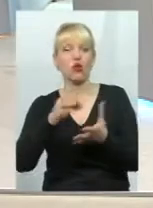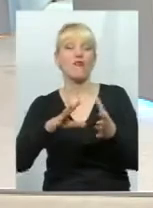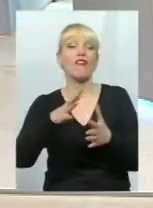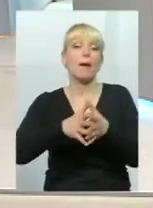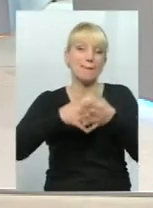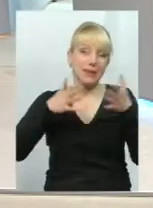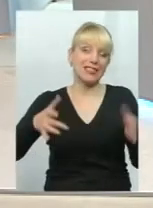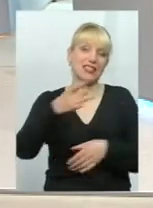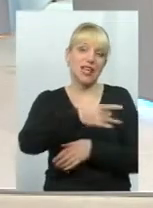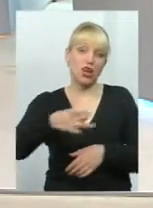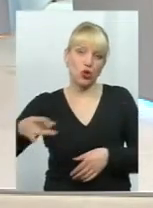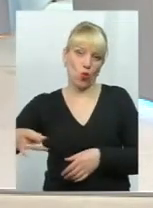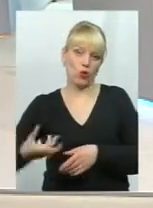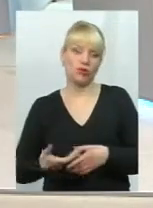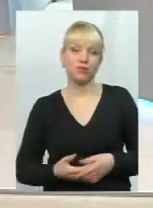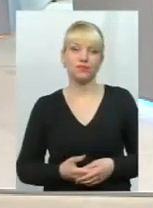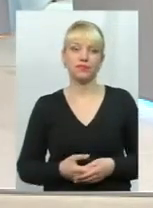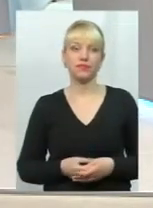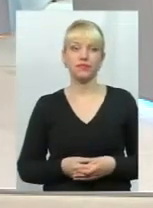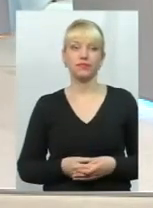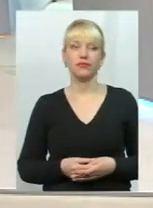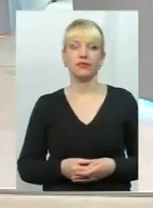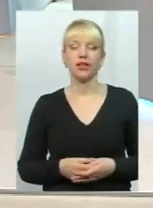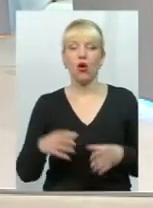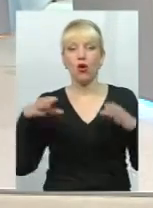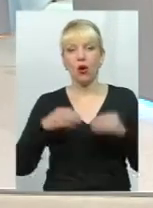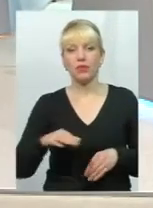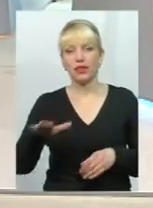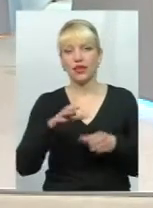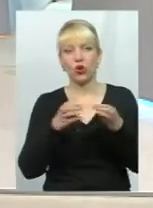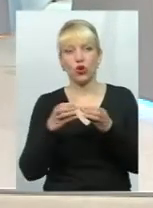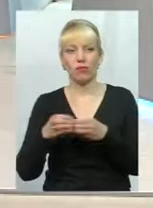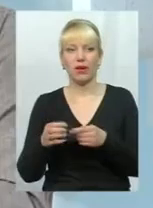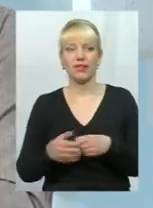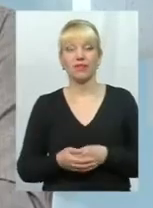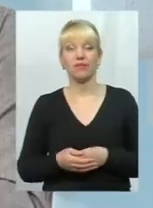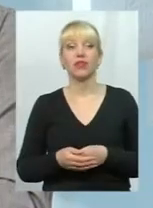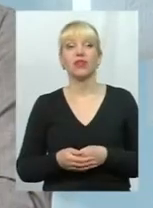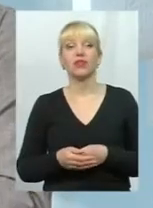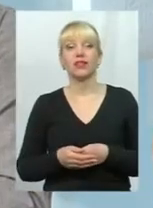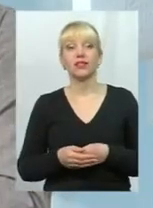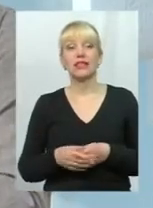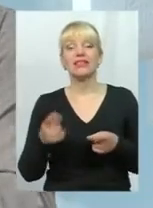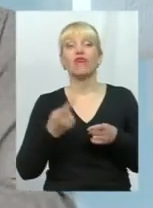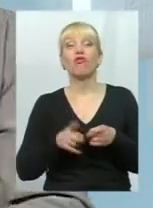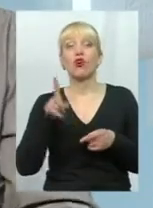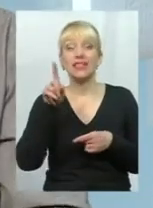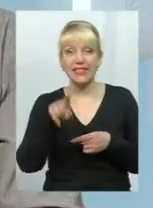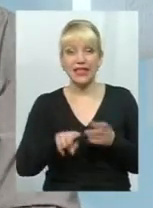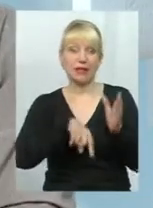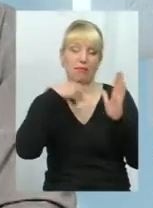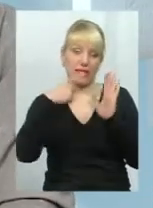регіонів, районів і об'єднаних тергромад не зроблена та ревізія власності? Це якраз в